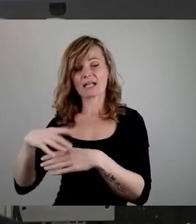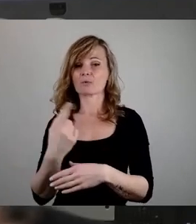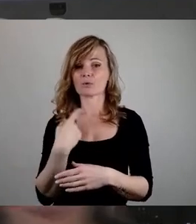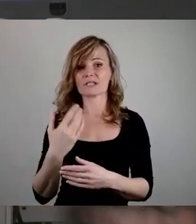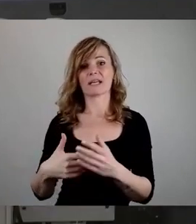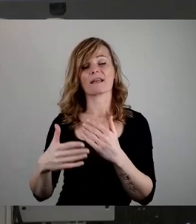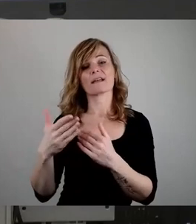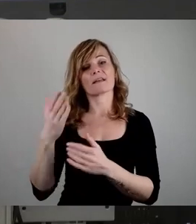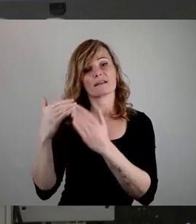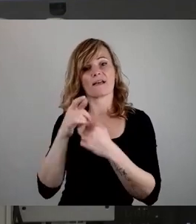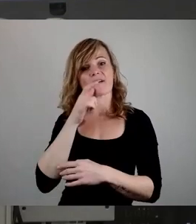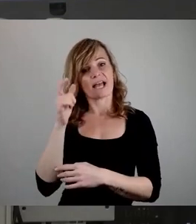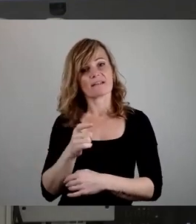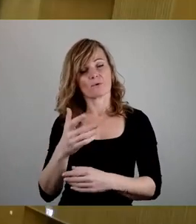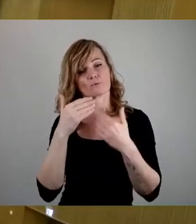Danke.